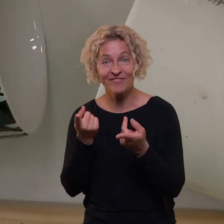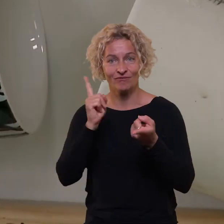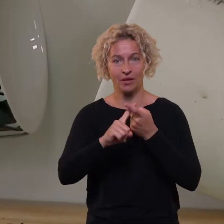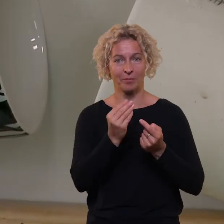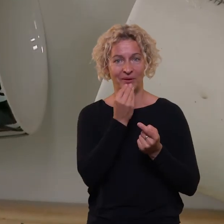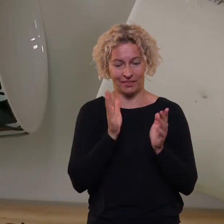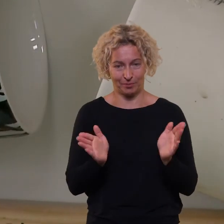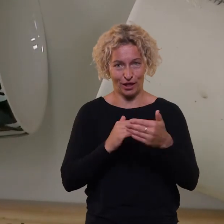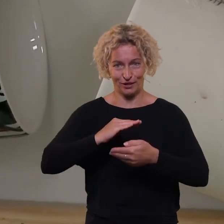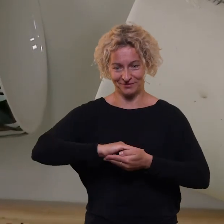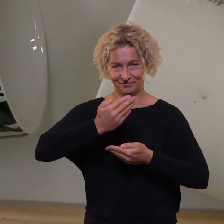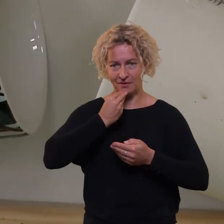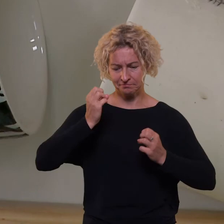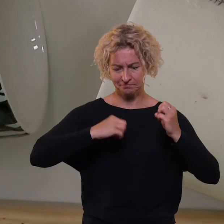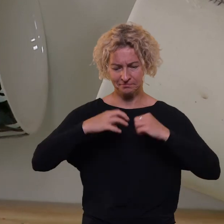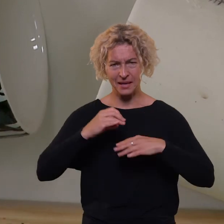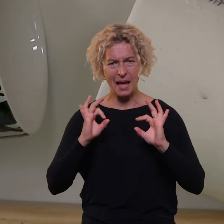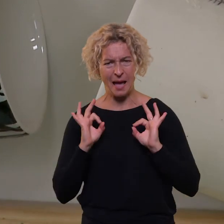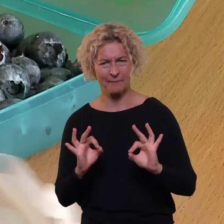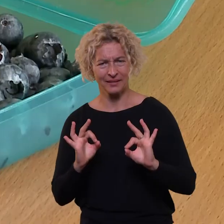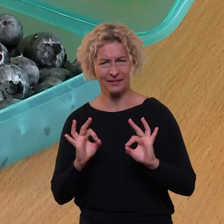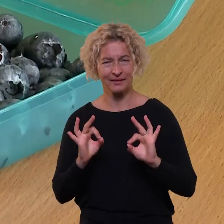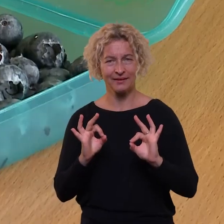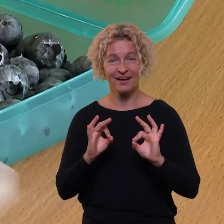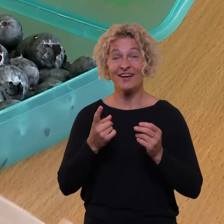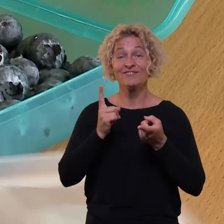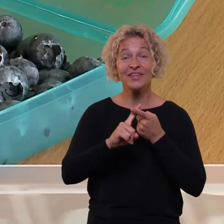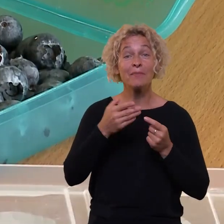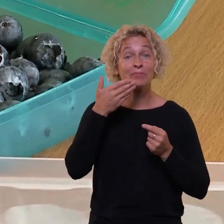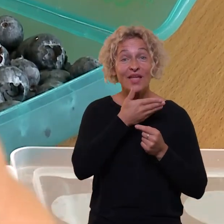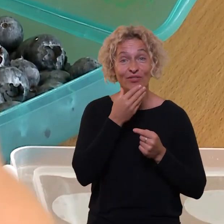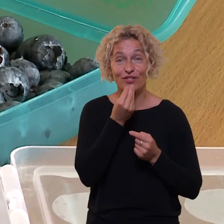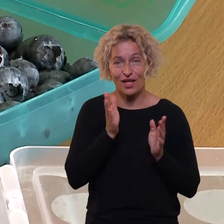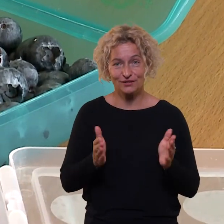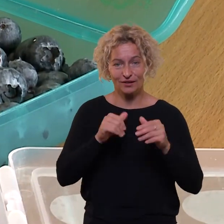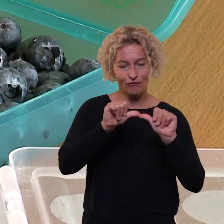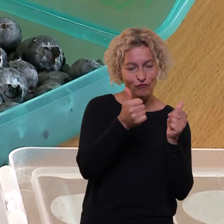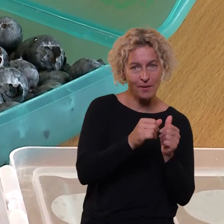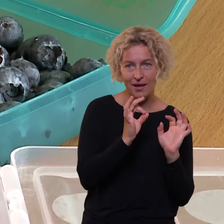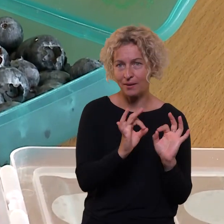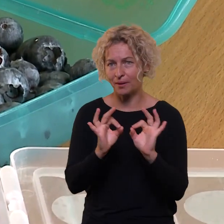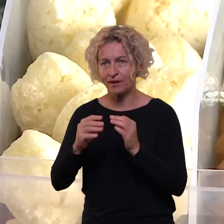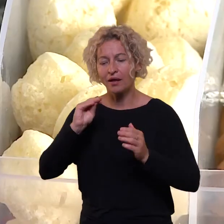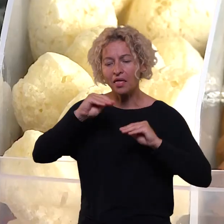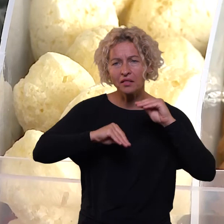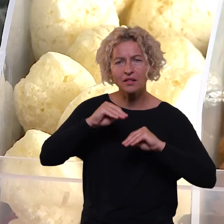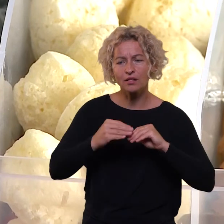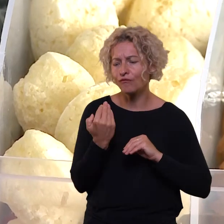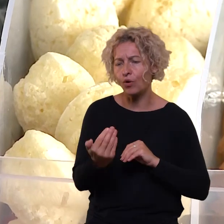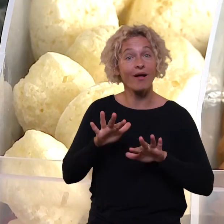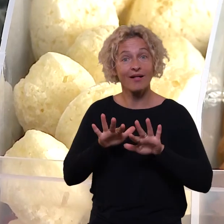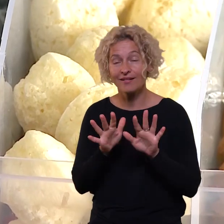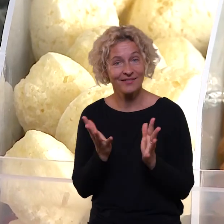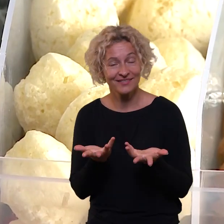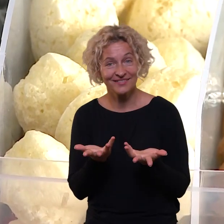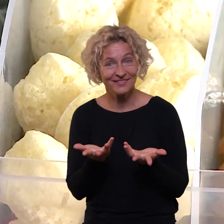papildyti vaiko maisto racioną. Tam, ko paikiausiai tinka priešpičio ar pavakarių dėžutės, tačiau kokiais maisto produktais dėrėtų ją